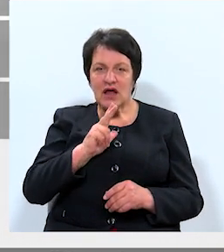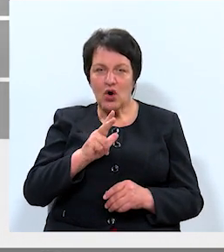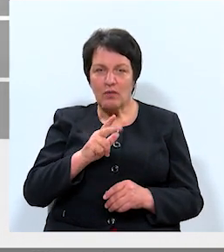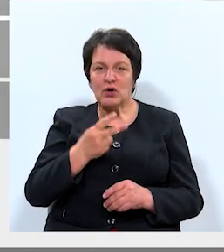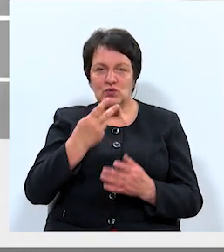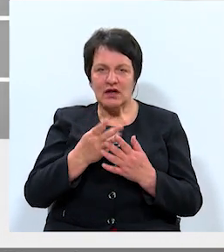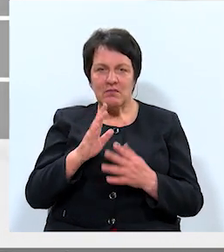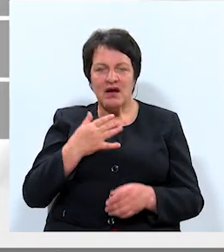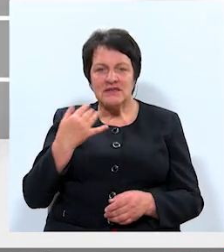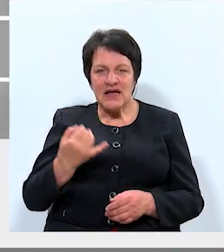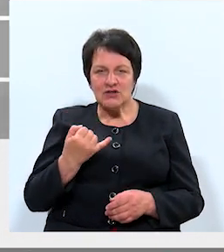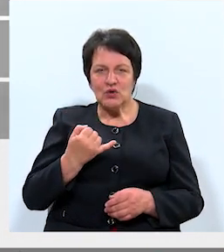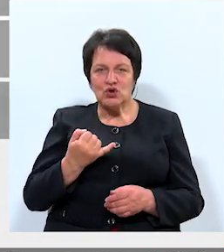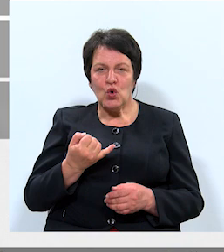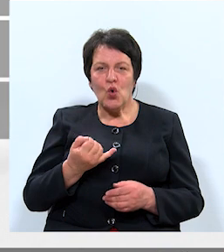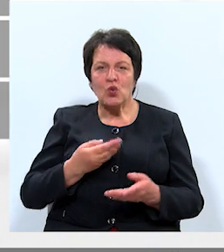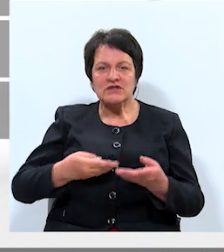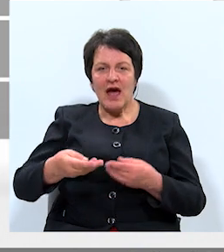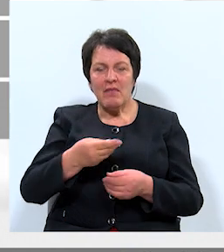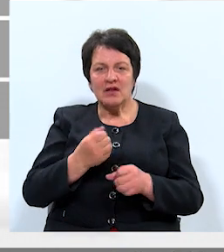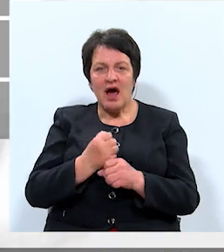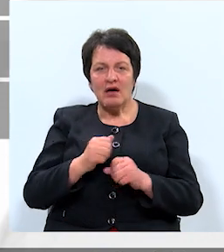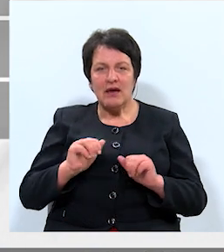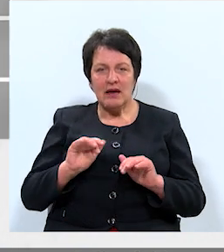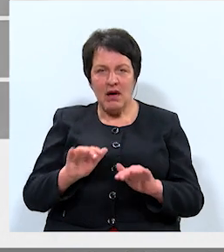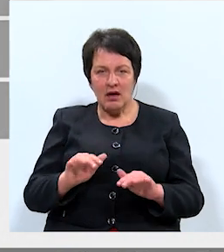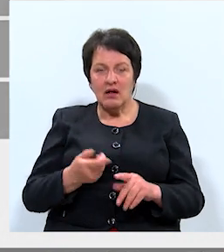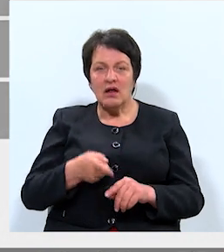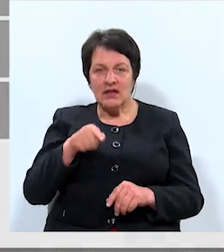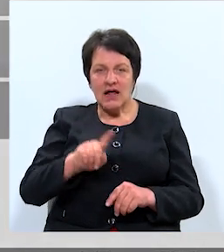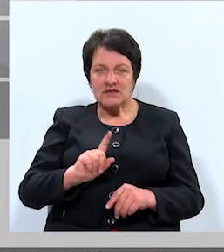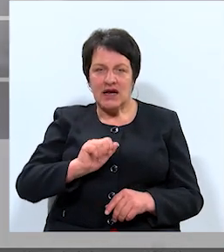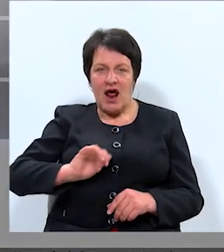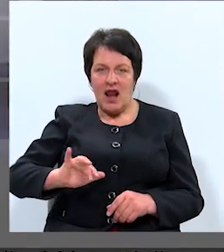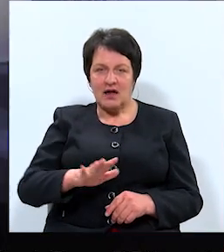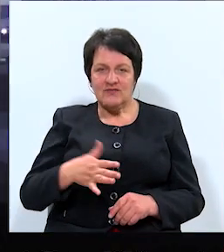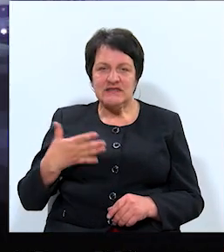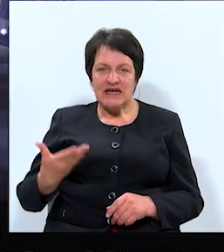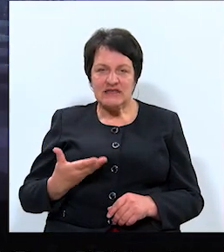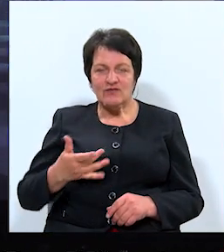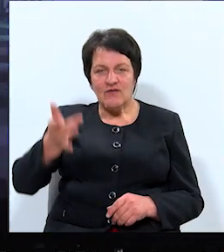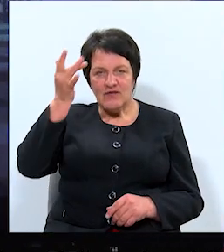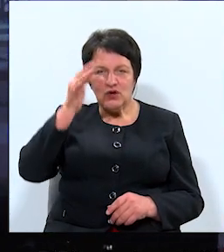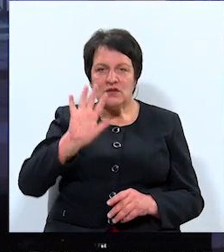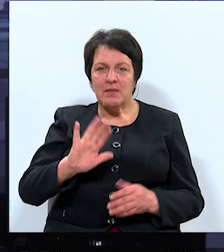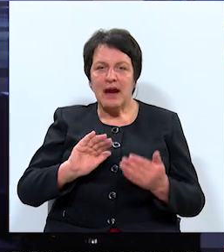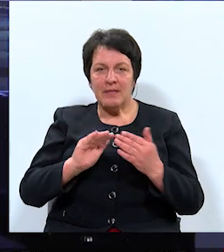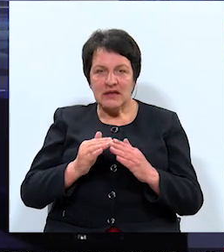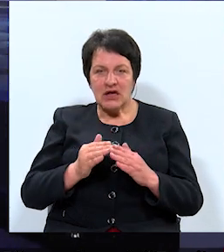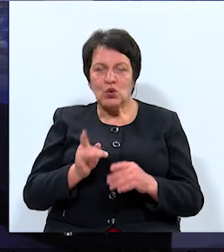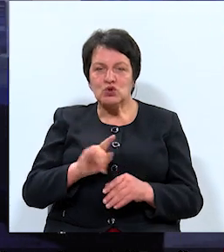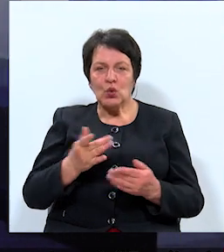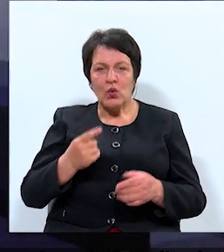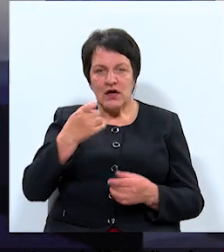uzskata par saistošu uzņēmējdarbībai. Tā atslūk ir Latvijas iedzīvotāju viedoklis par pilsētūs,